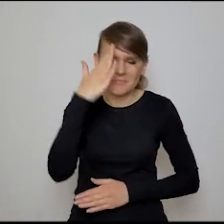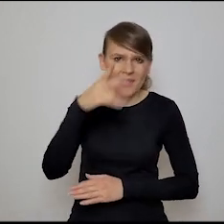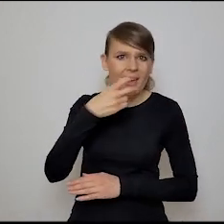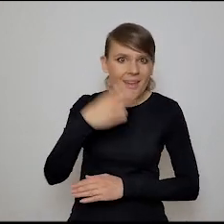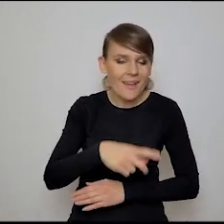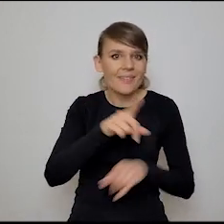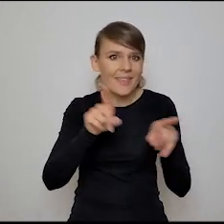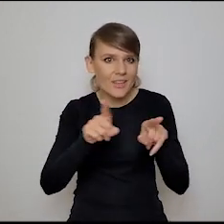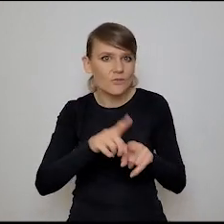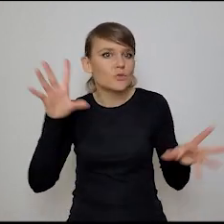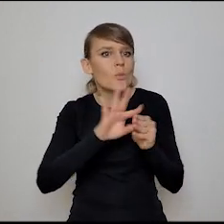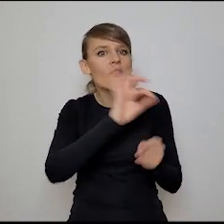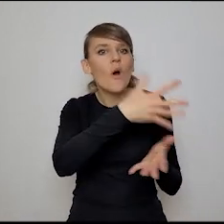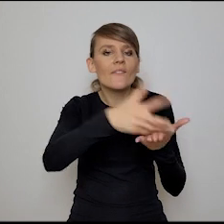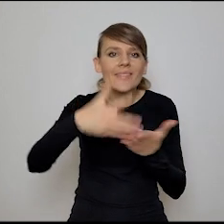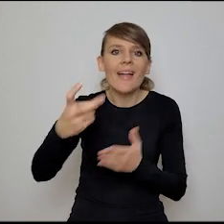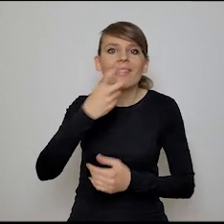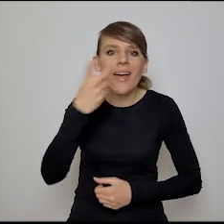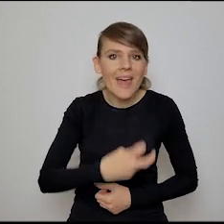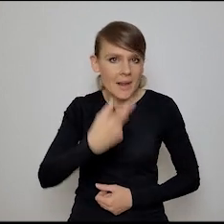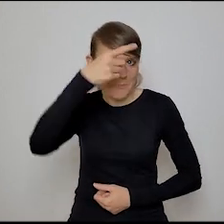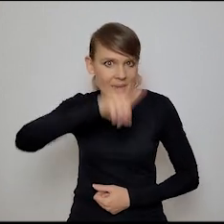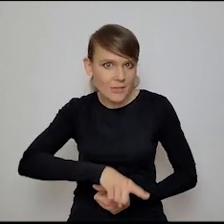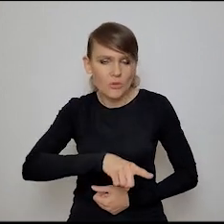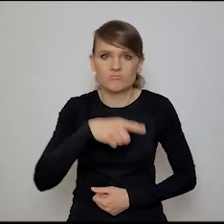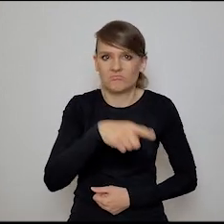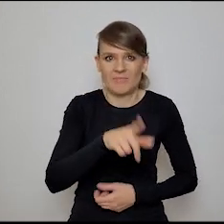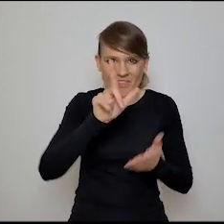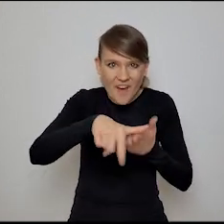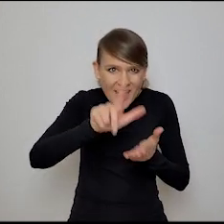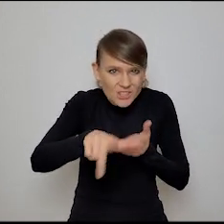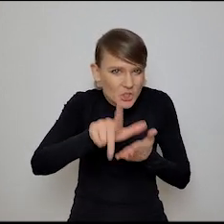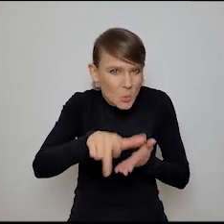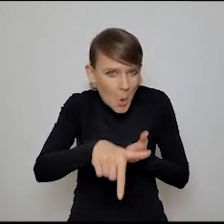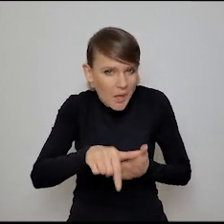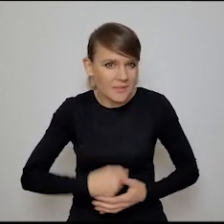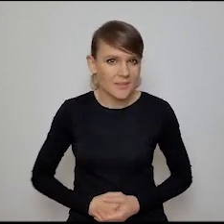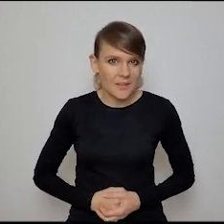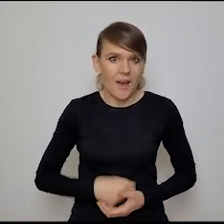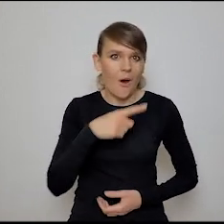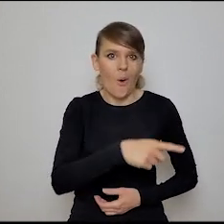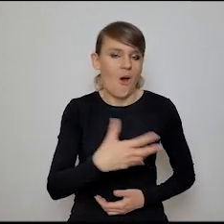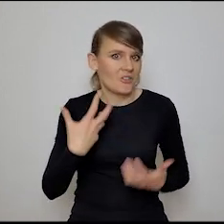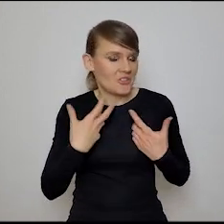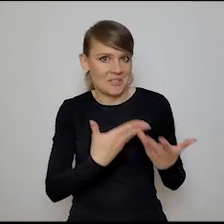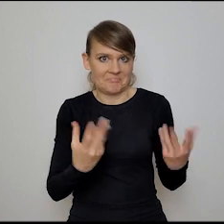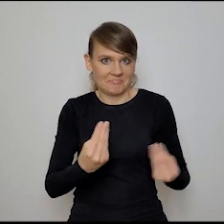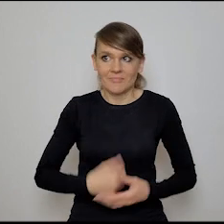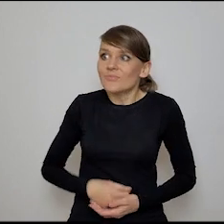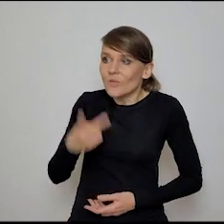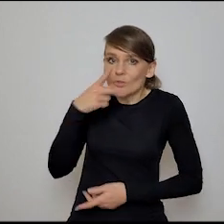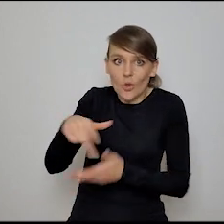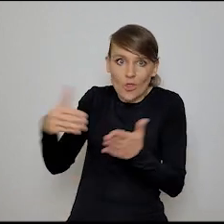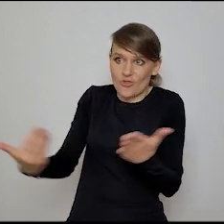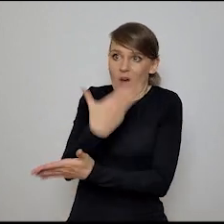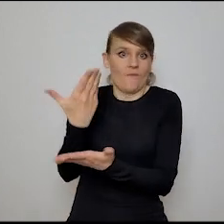też właśnie jego w sumie wszystkie wydatki na energię miesięcznie to jest tam 12 złotych czy coś takiego, nie? A żyje po prostu... wiesz, to jest jakaś absolutnie nowa